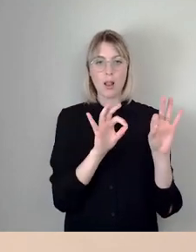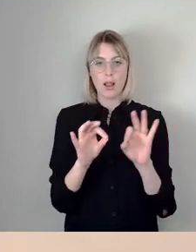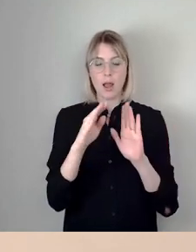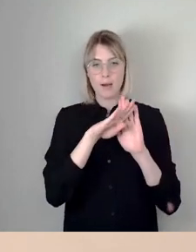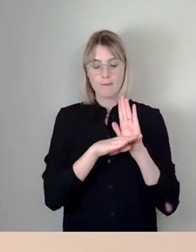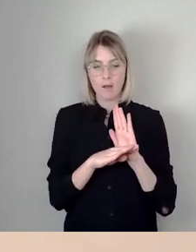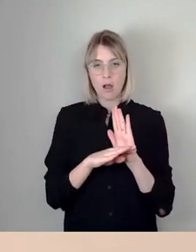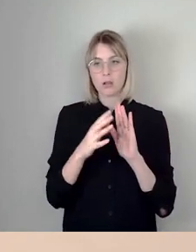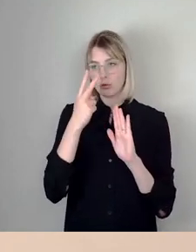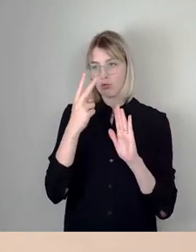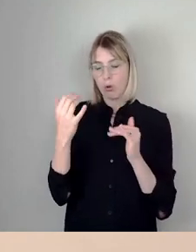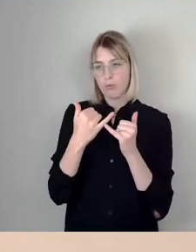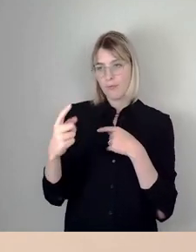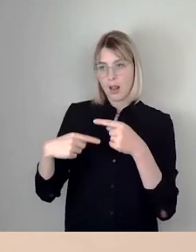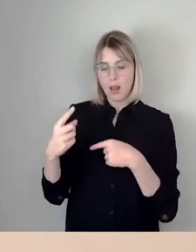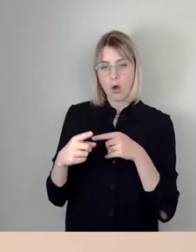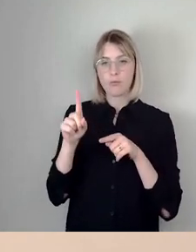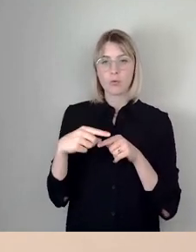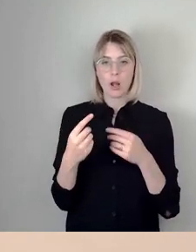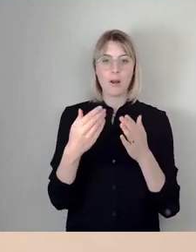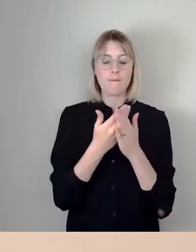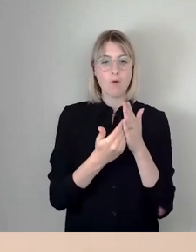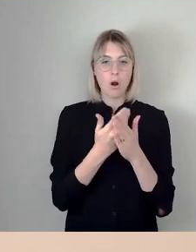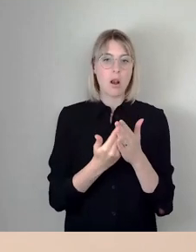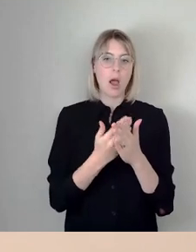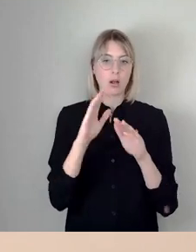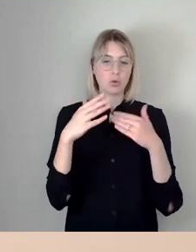Vorlage entsprechend unveränderten Baubeschluss auch treffen.